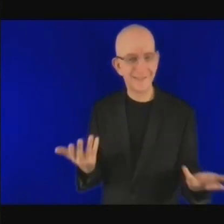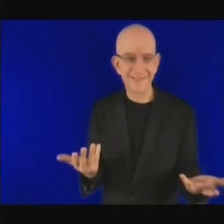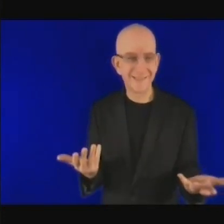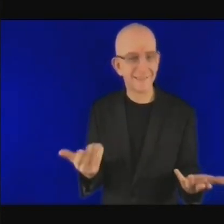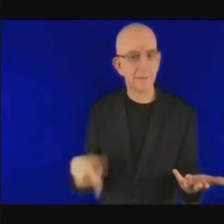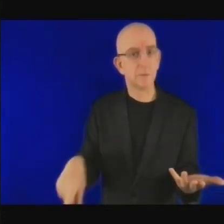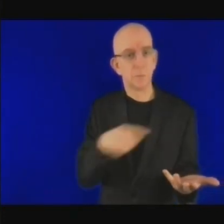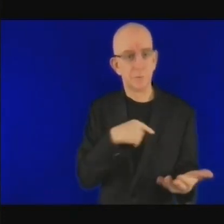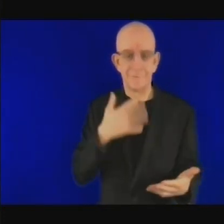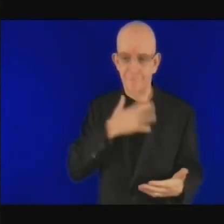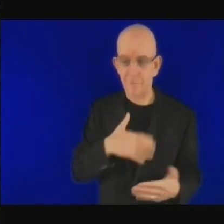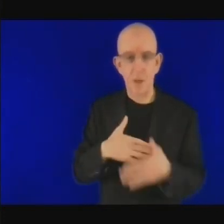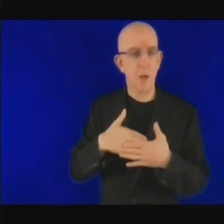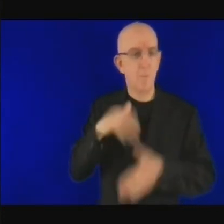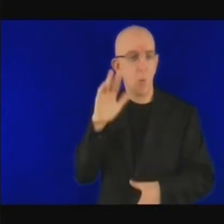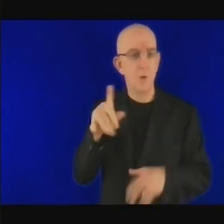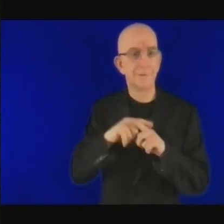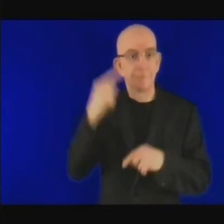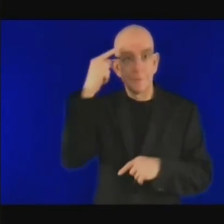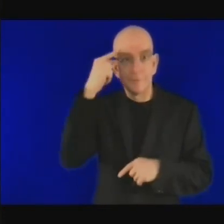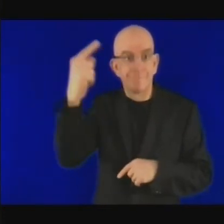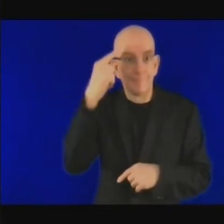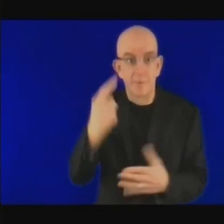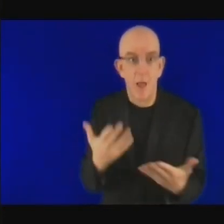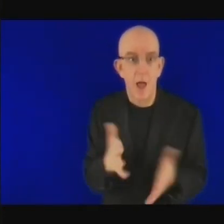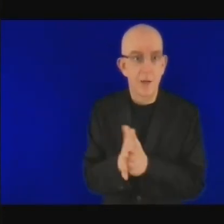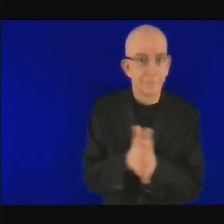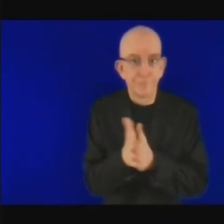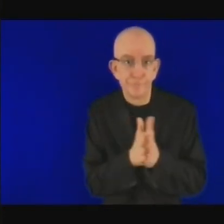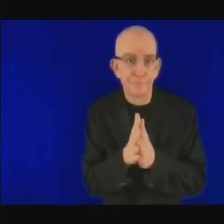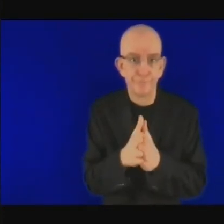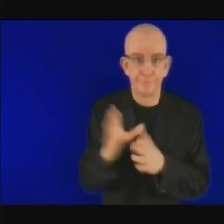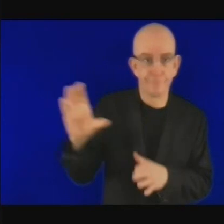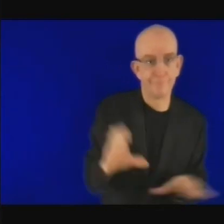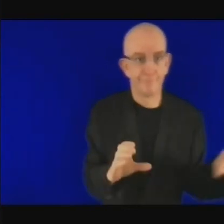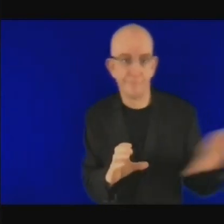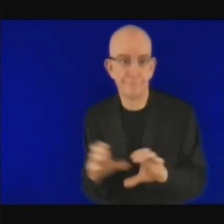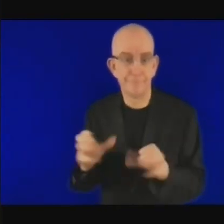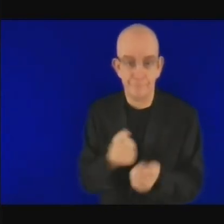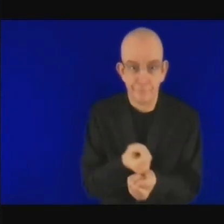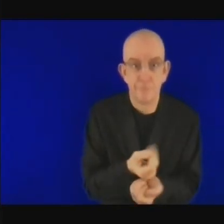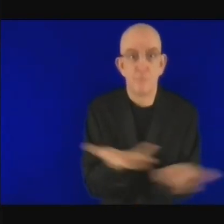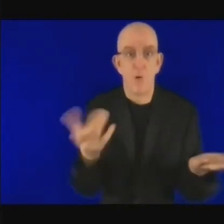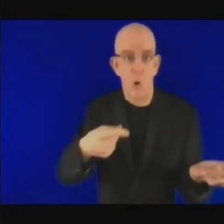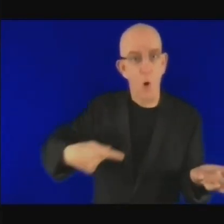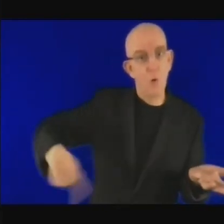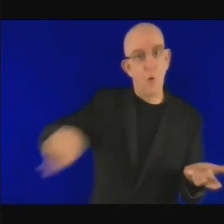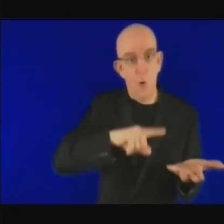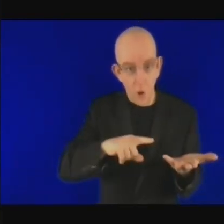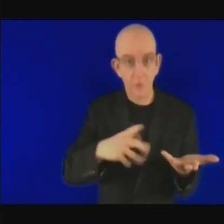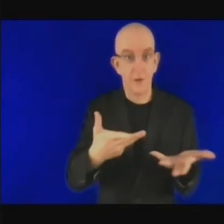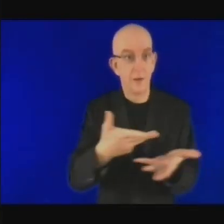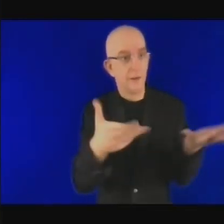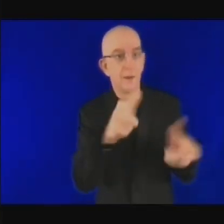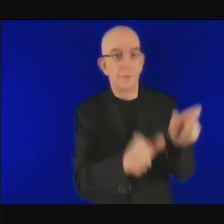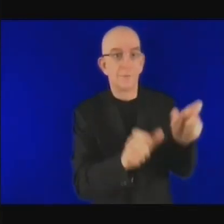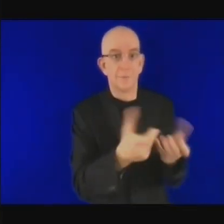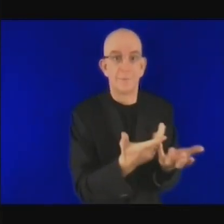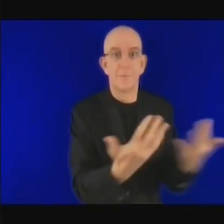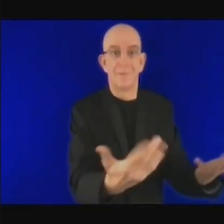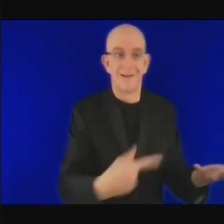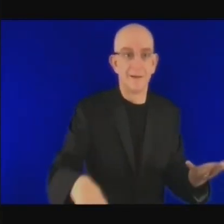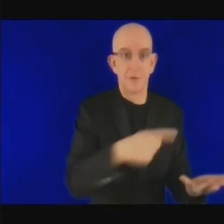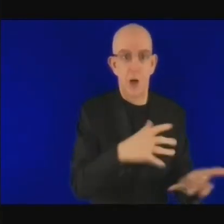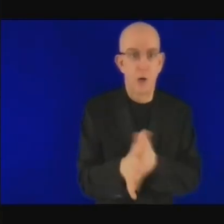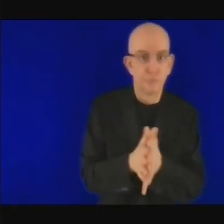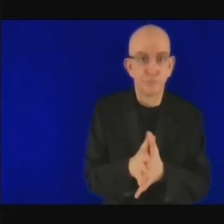secteur public je ne vois pas la mesure d'incitation pour l'instant c'est pour ça que j'ai posé la question des CDN je voulais